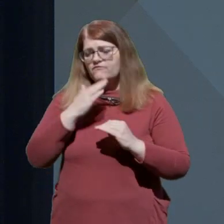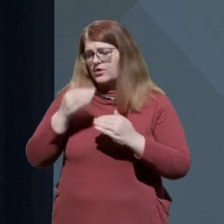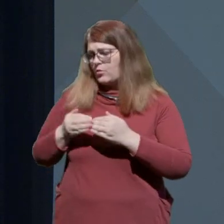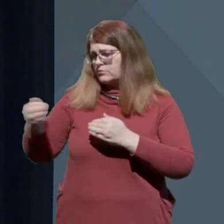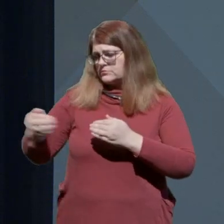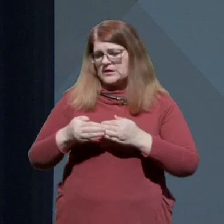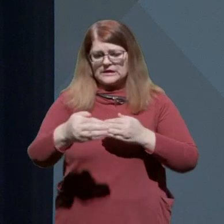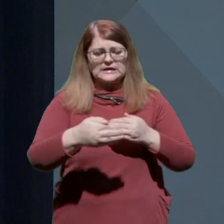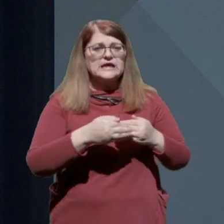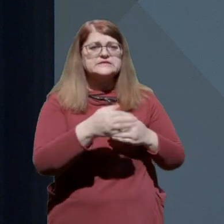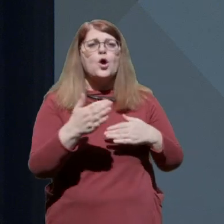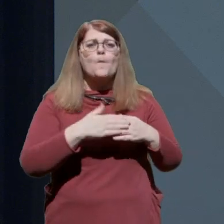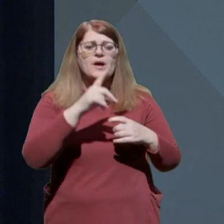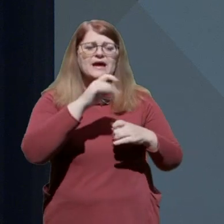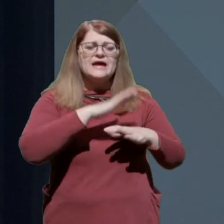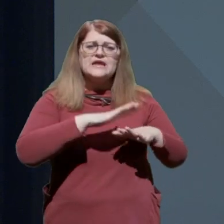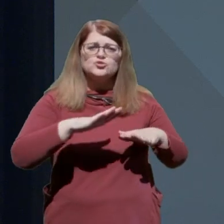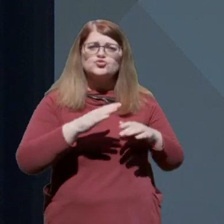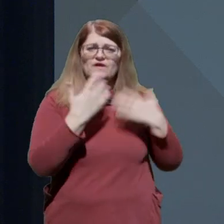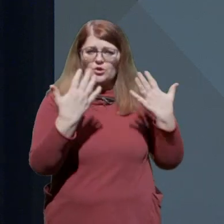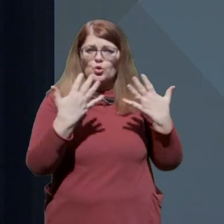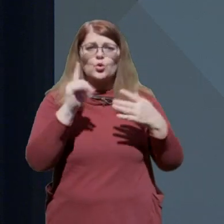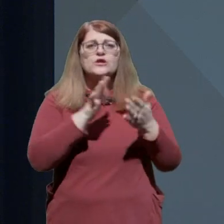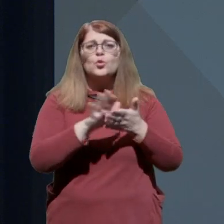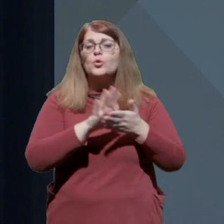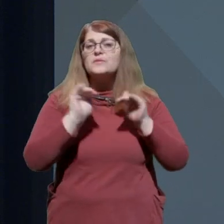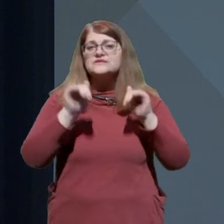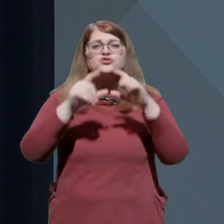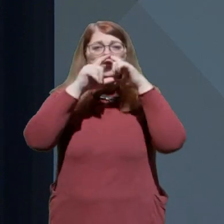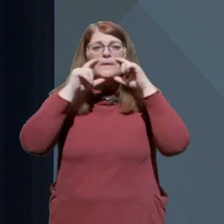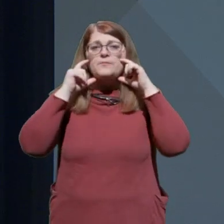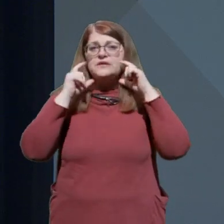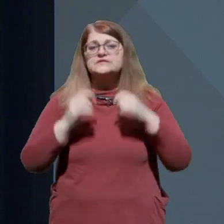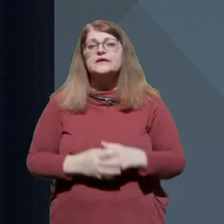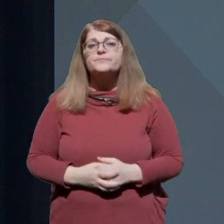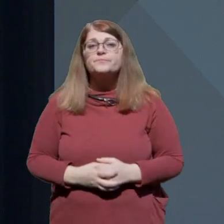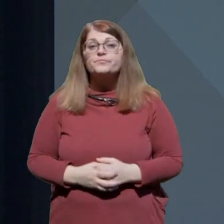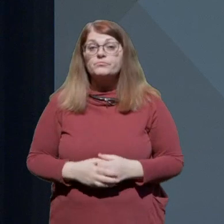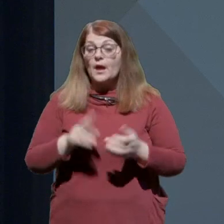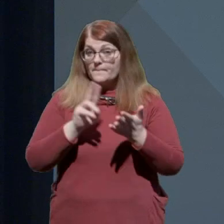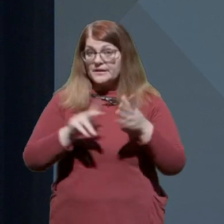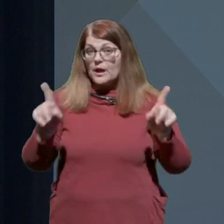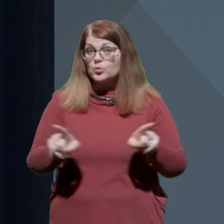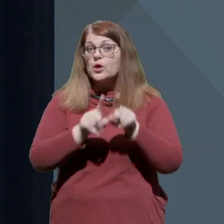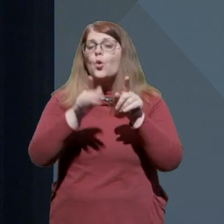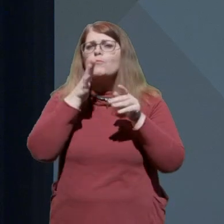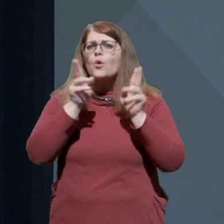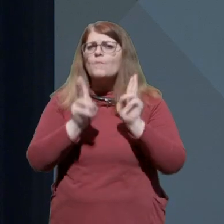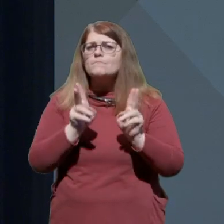medsebojne razdalje, ob razkoževanju rok ter uporabi zaščitnih mask. Prav tako bo mogoče o